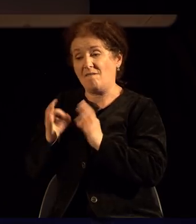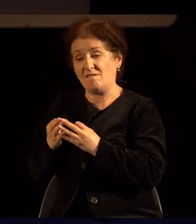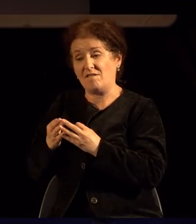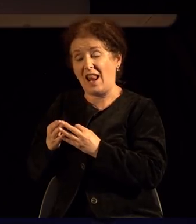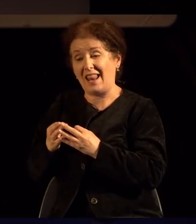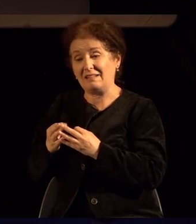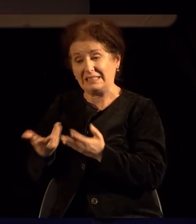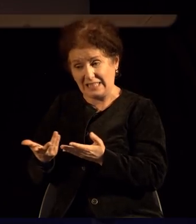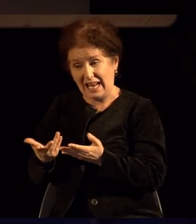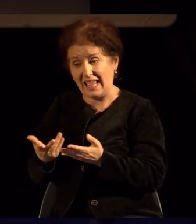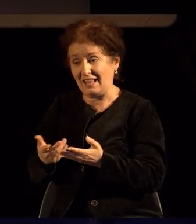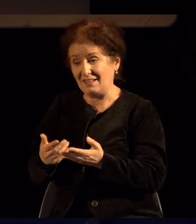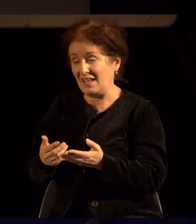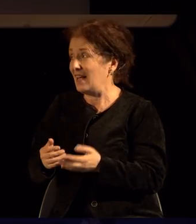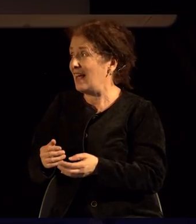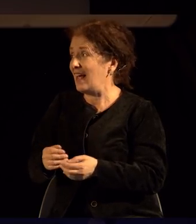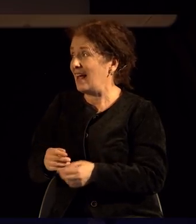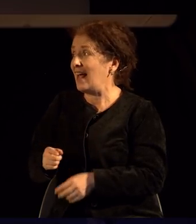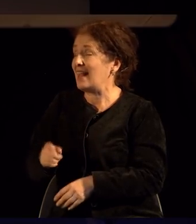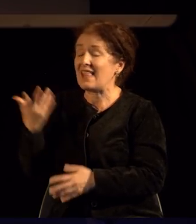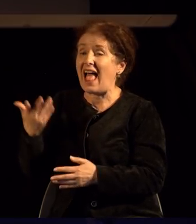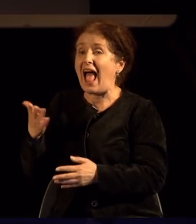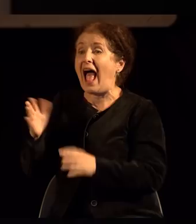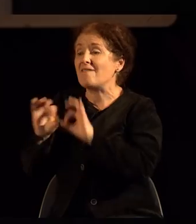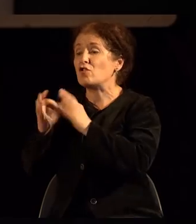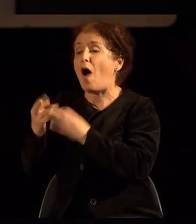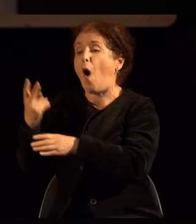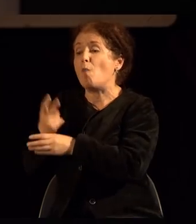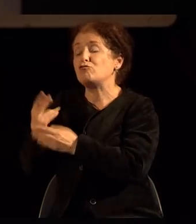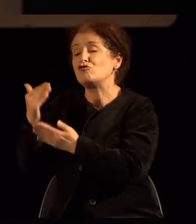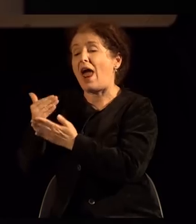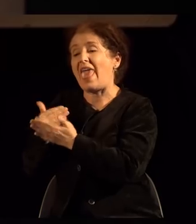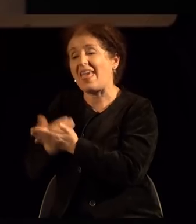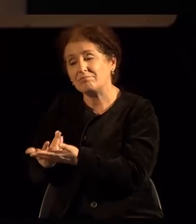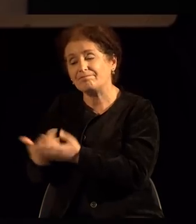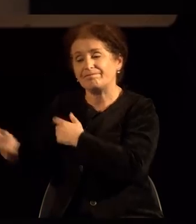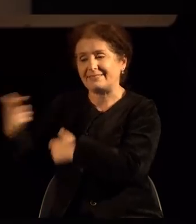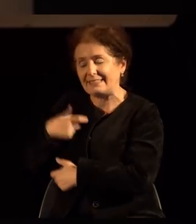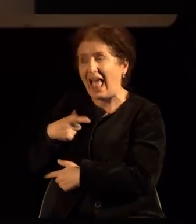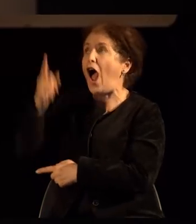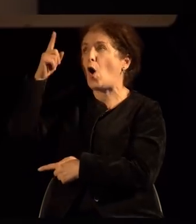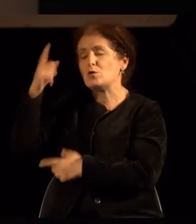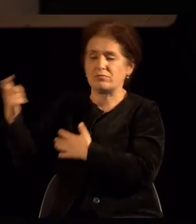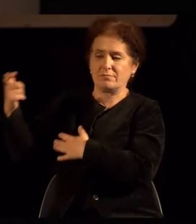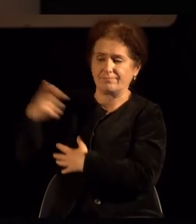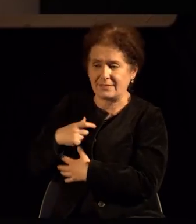ноджиња и рачиња шо не ги има пуштено во видна традицији, религији,